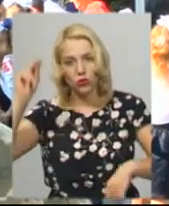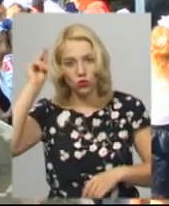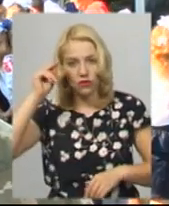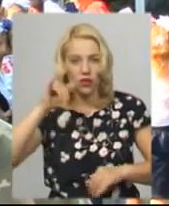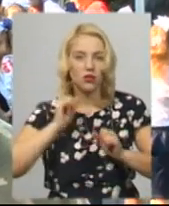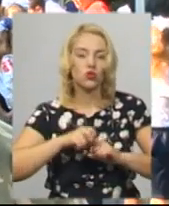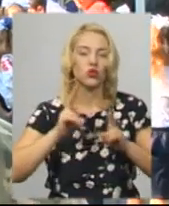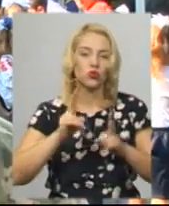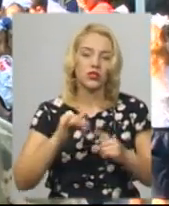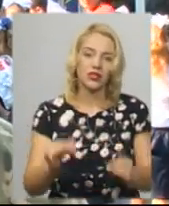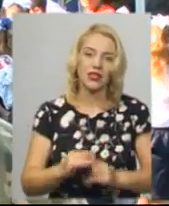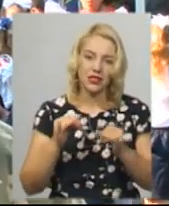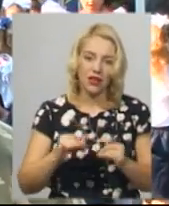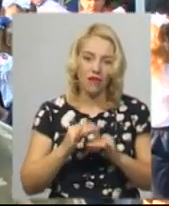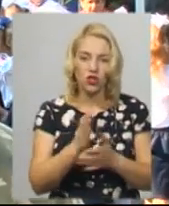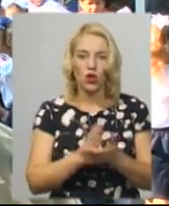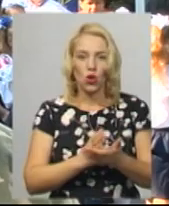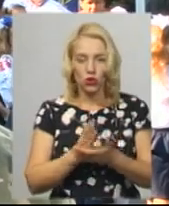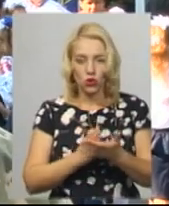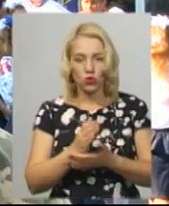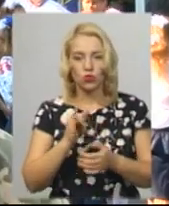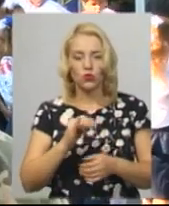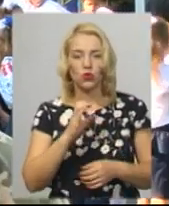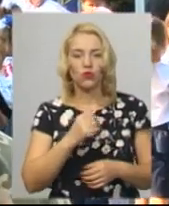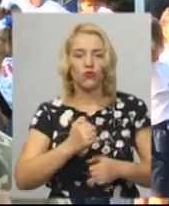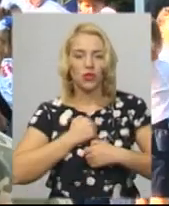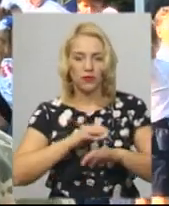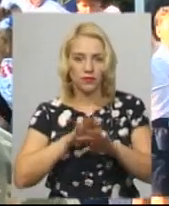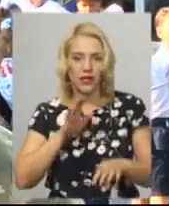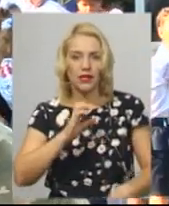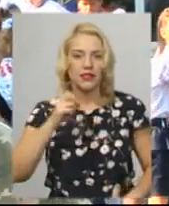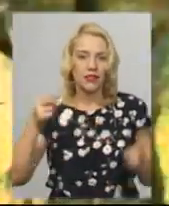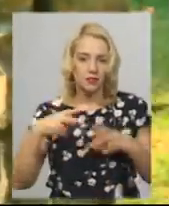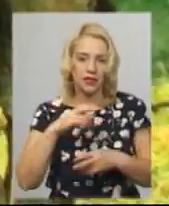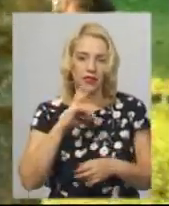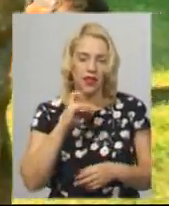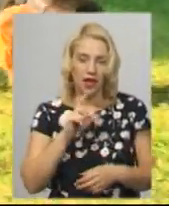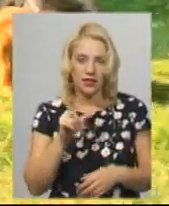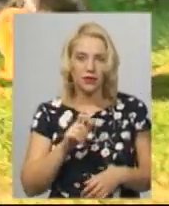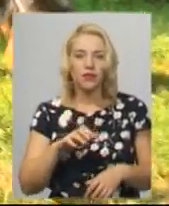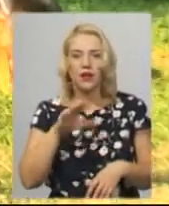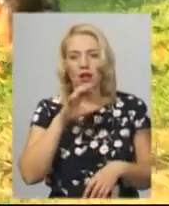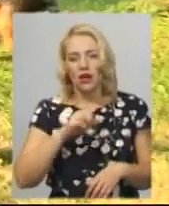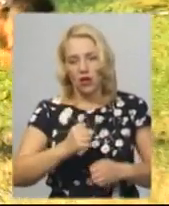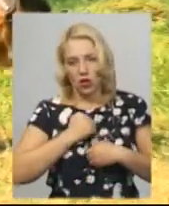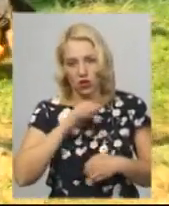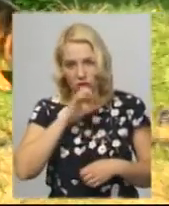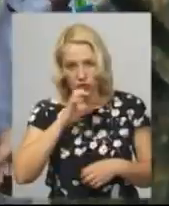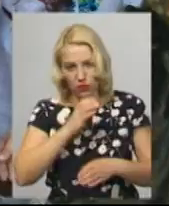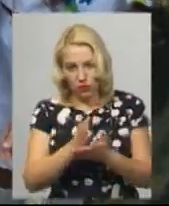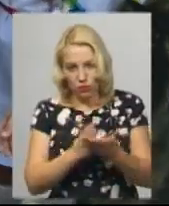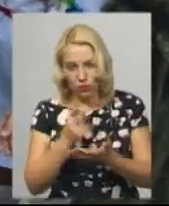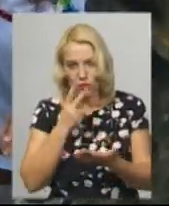хтось зацікавиться якраз службою в Збройних силах України, або безпосередньо в Силах спеціальних операцій. Кінологи разом із службовими собаками